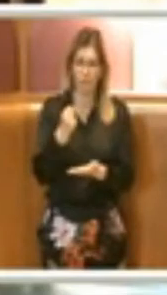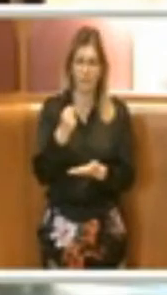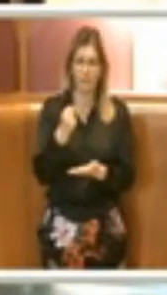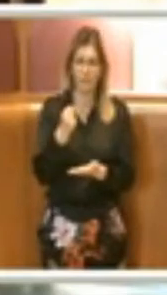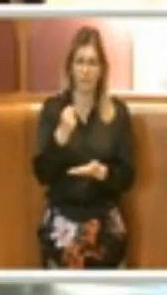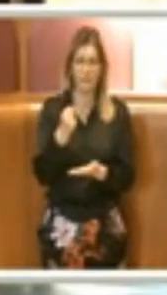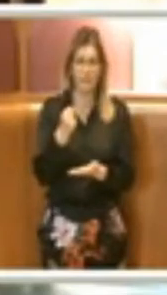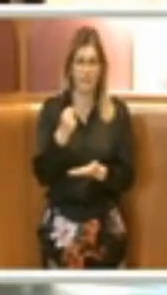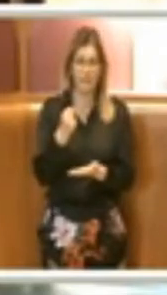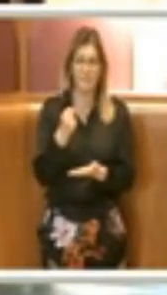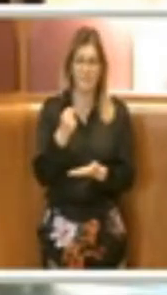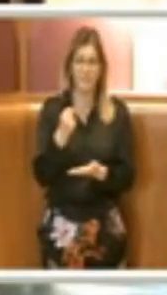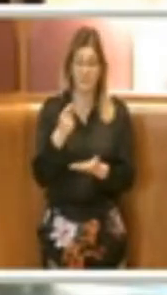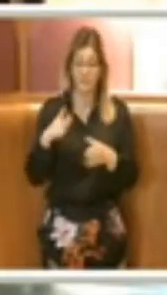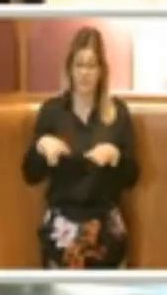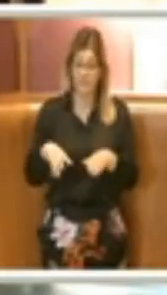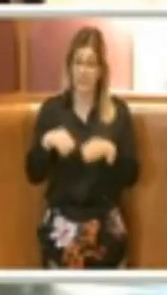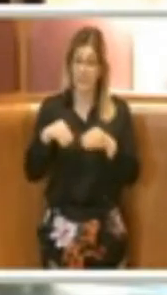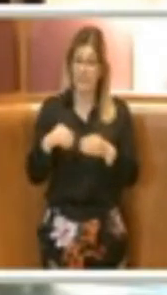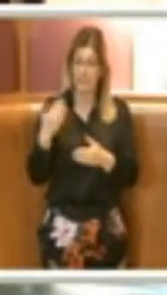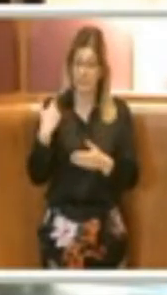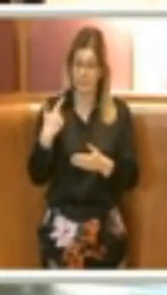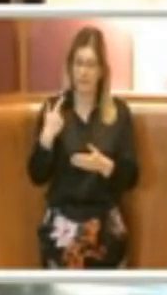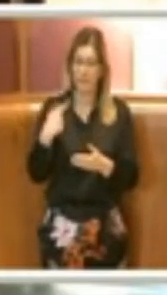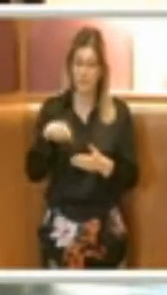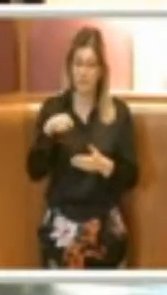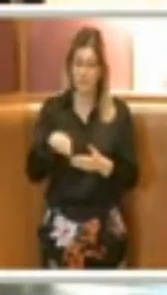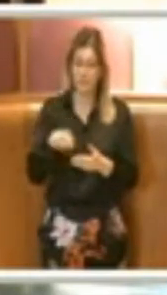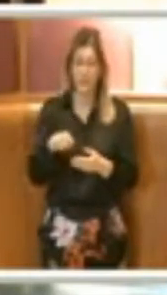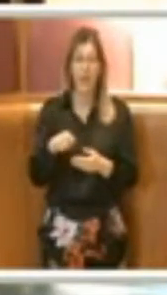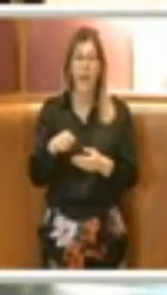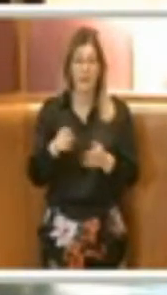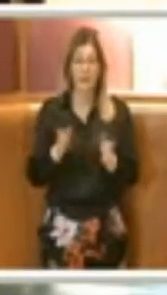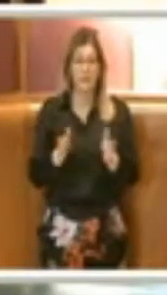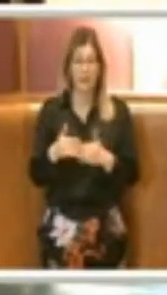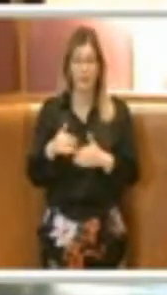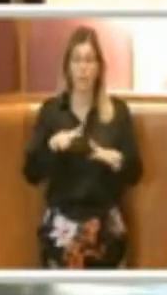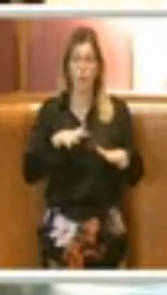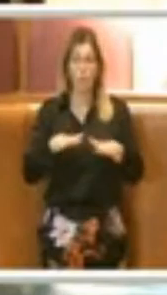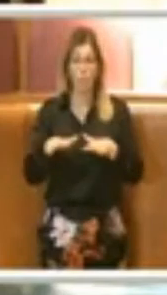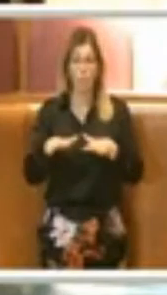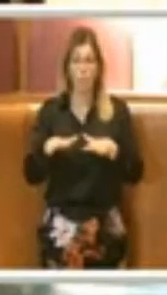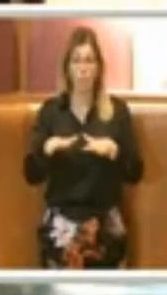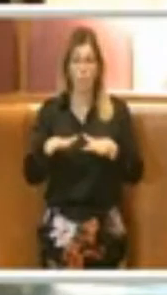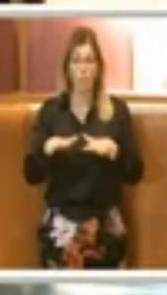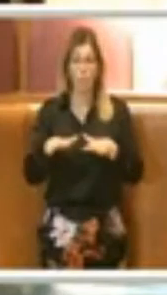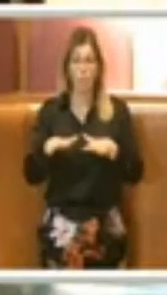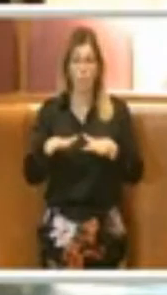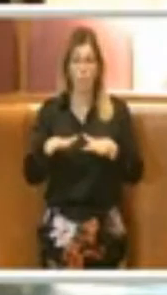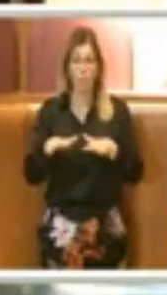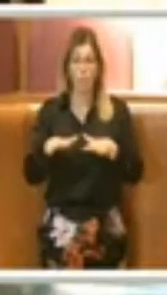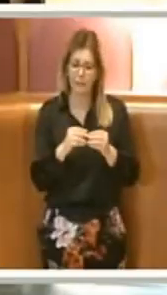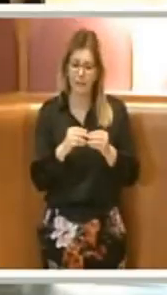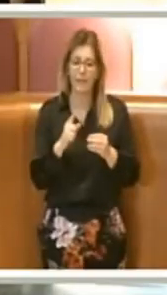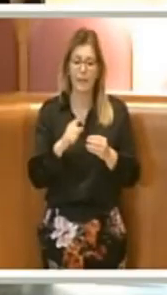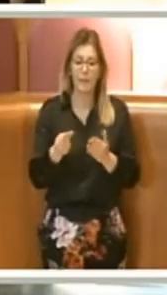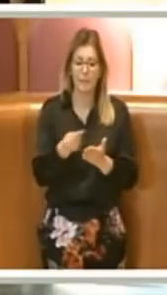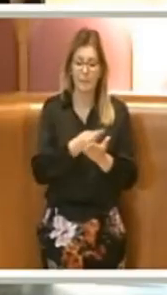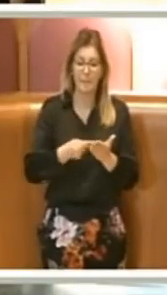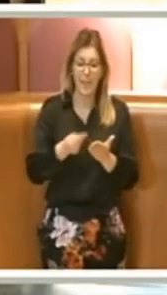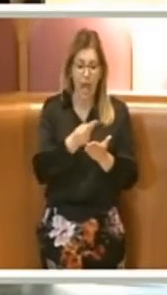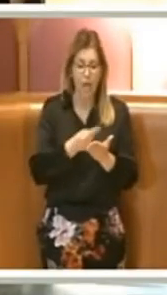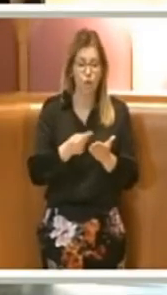attestati sul Dipartimento Mobilità che fanno riferimento alla realizzazione al piano straordinario di generare